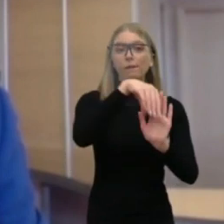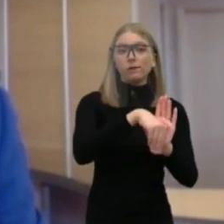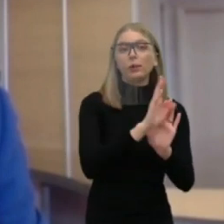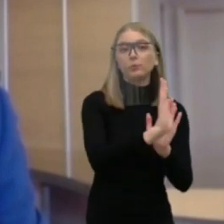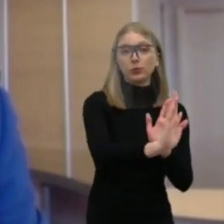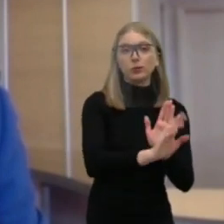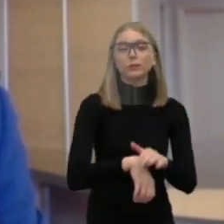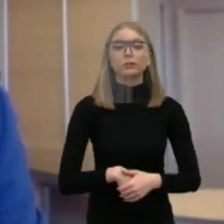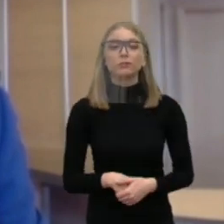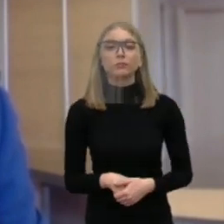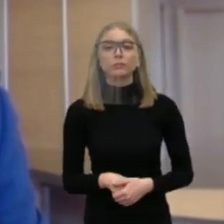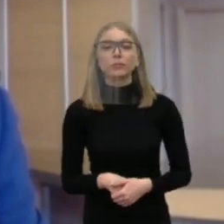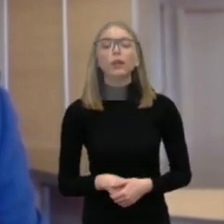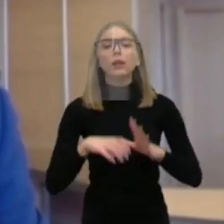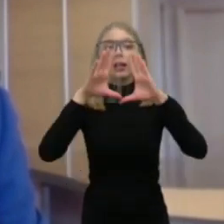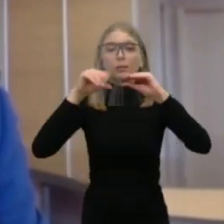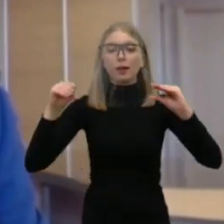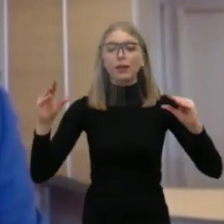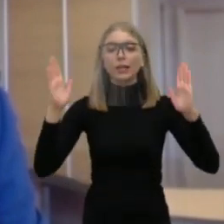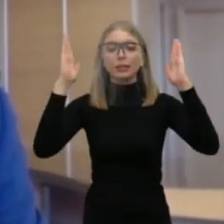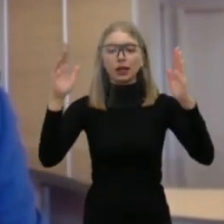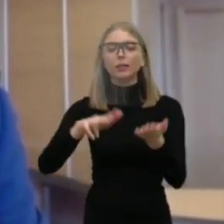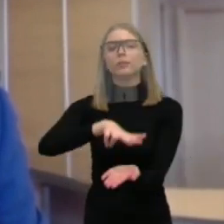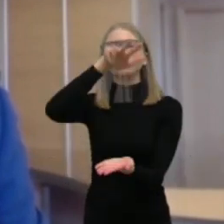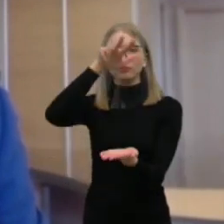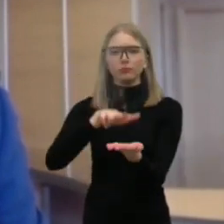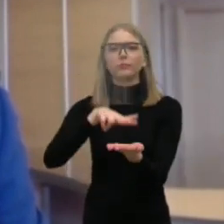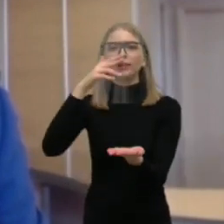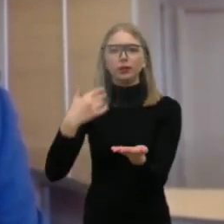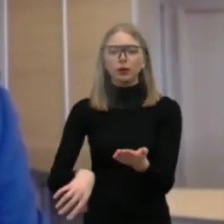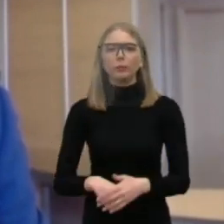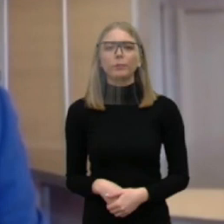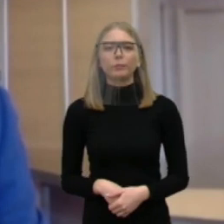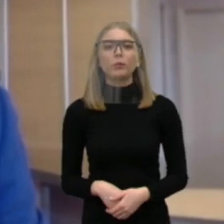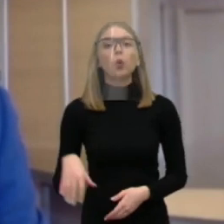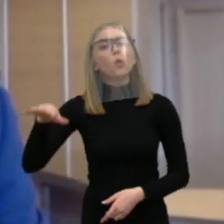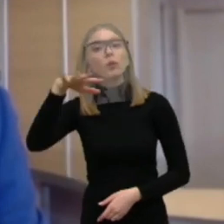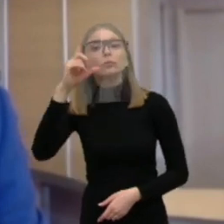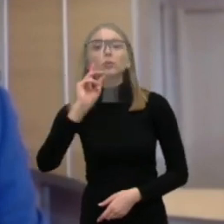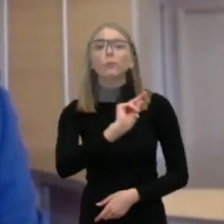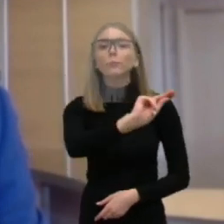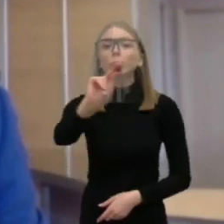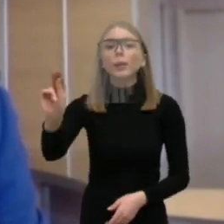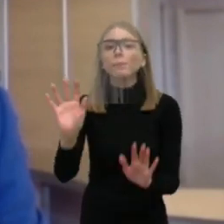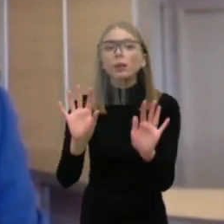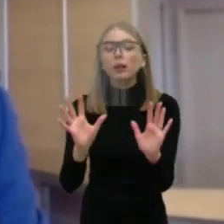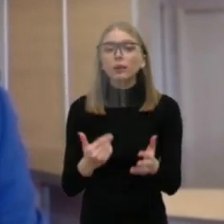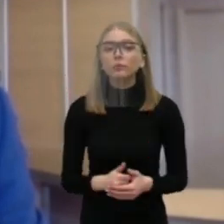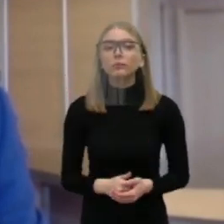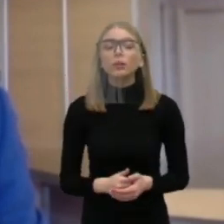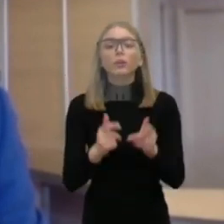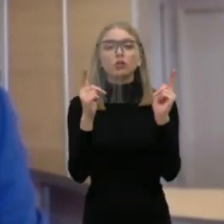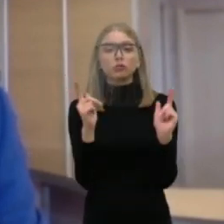bendrą pakietą ir pavasaros sesijais bus priimtas. Kas gal visuomeniai svarbu žinoti, kad tikrai